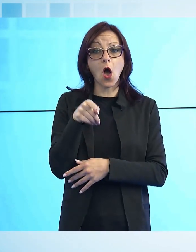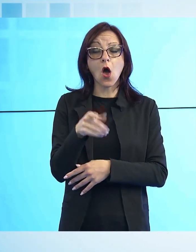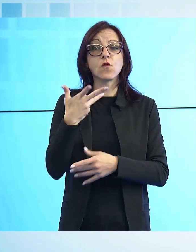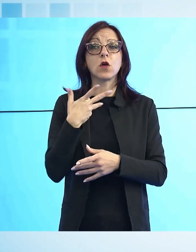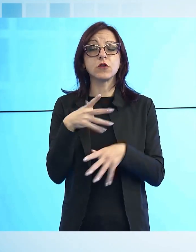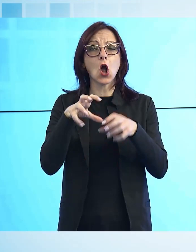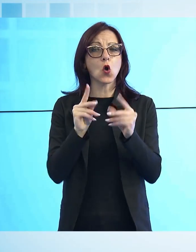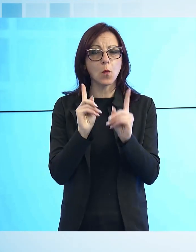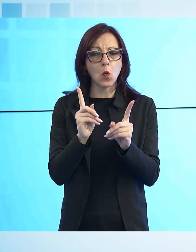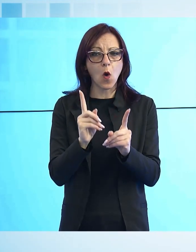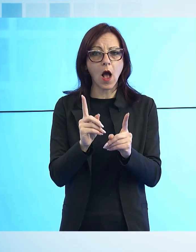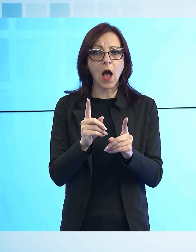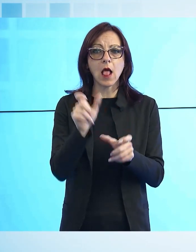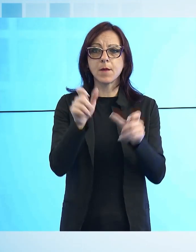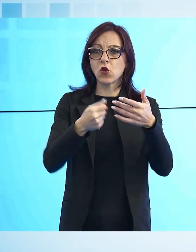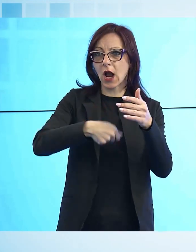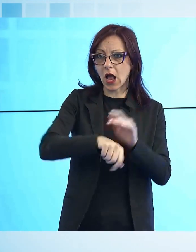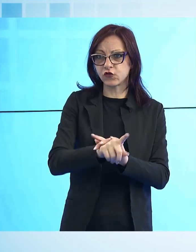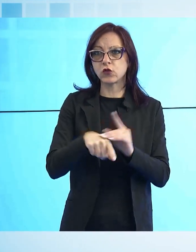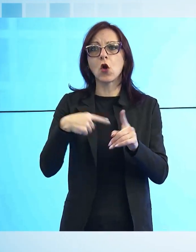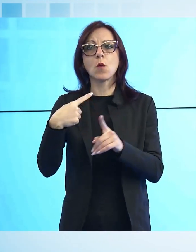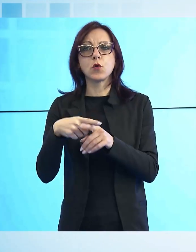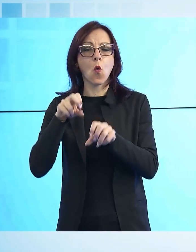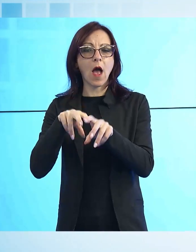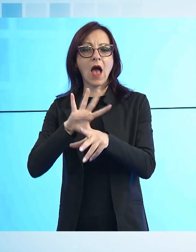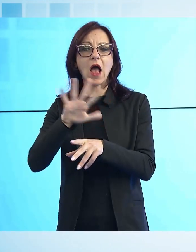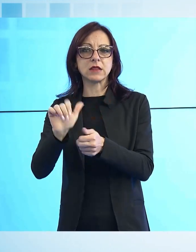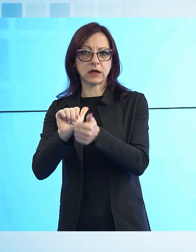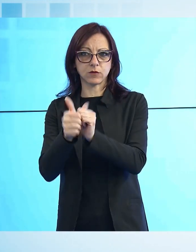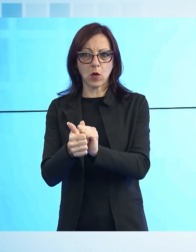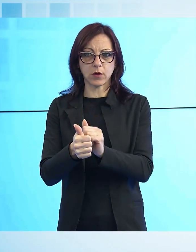solo di calciatori ma anche degli atleti di altri sport.